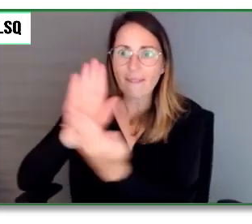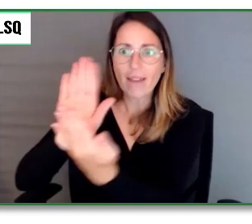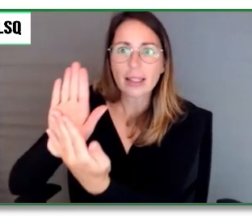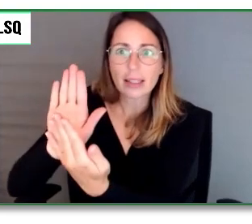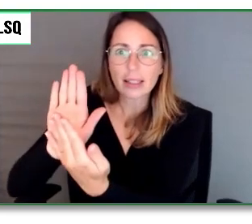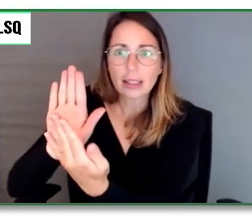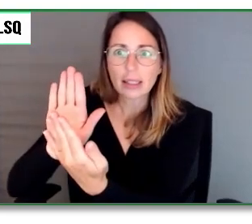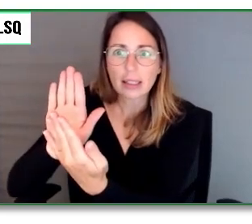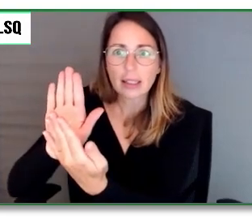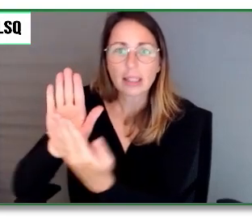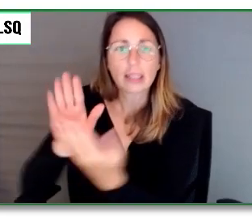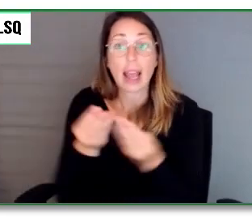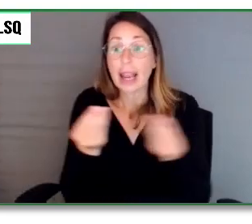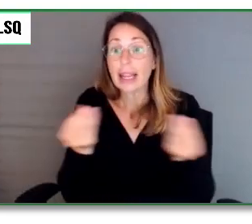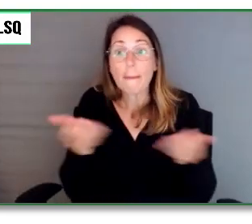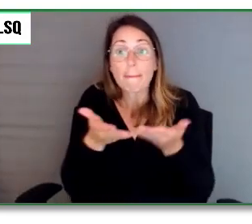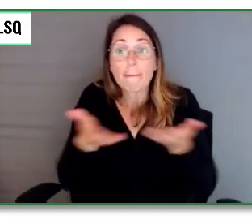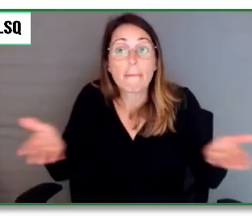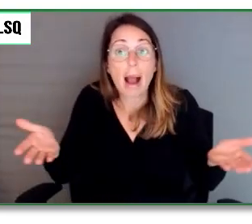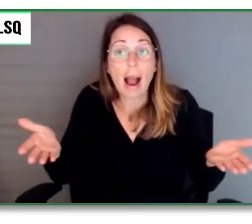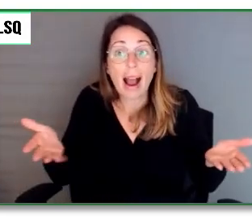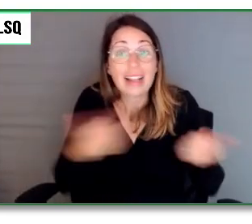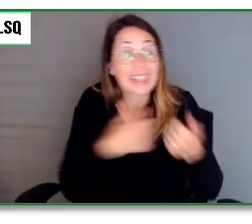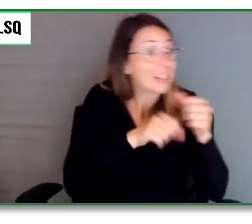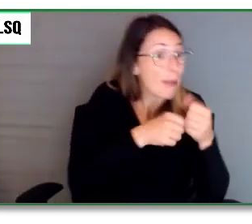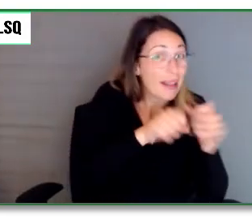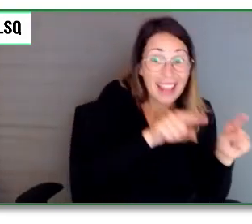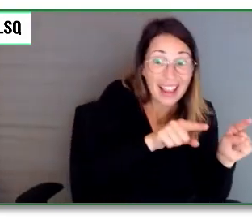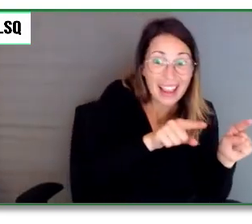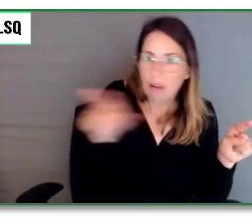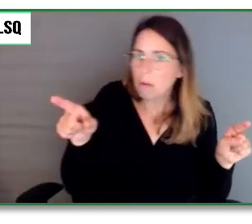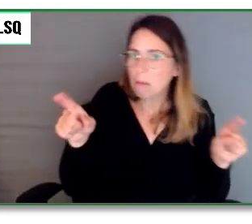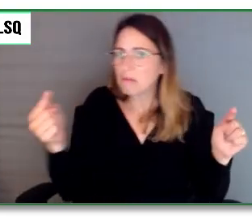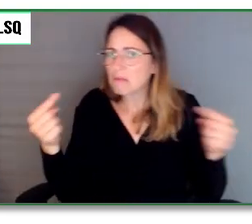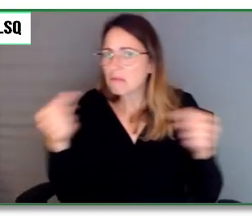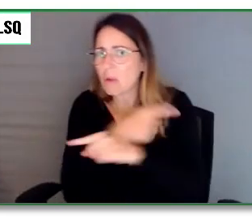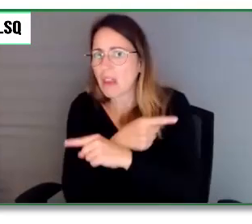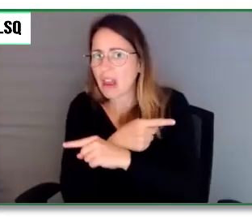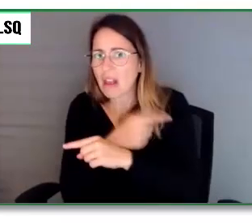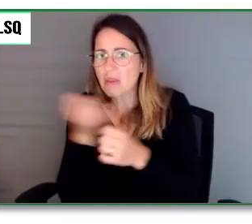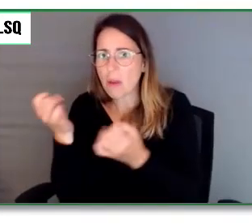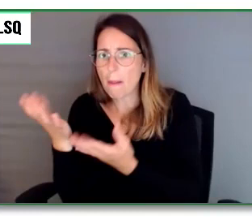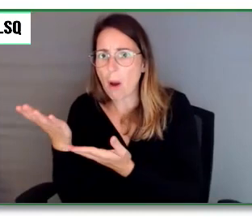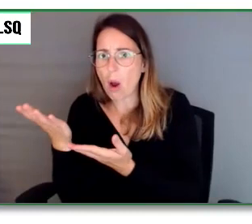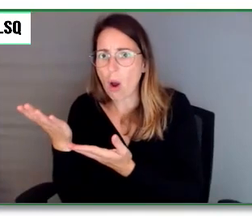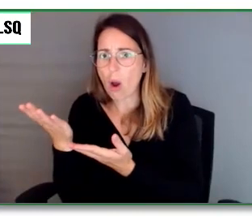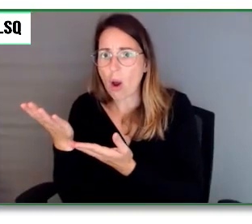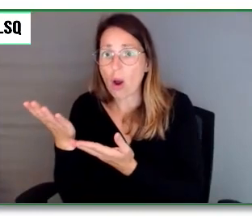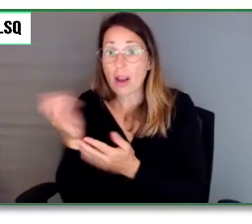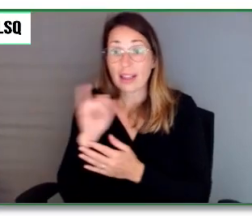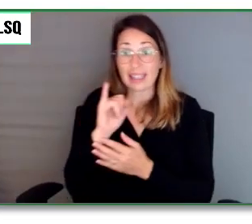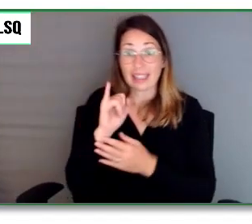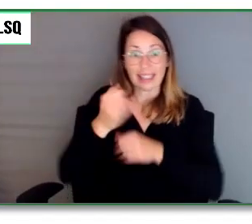et dans un autre. Comment naviguer à travers ça lorsque vous voulez vous rendre à un parc? Diapo suivante.